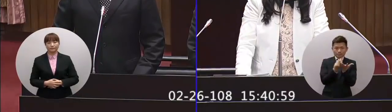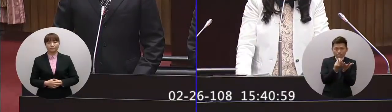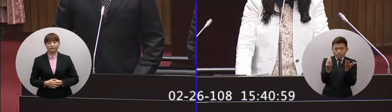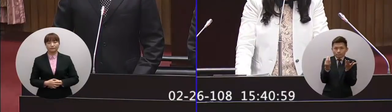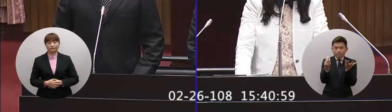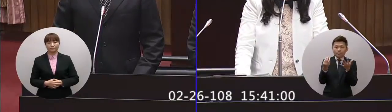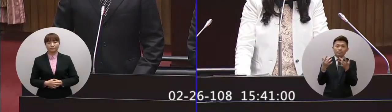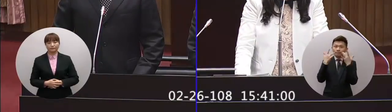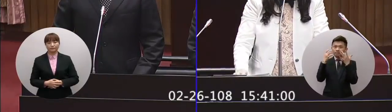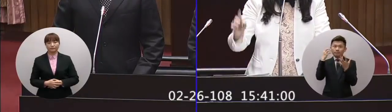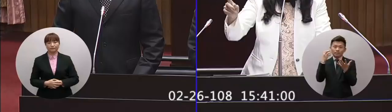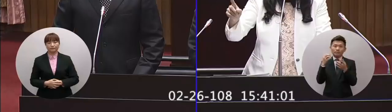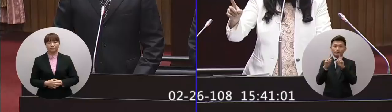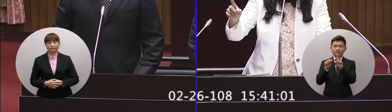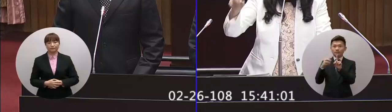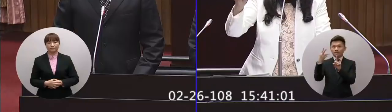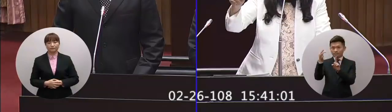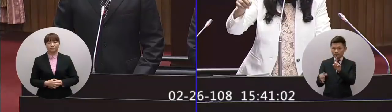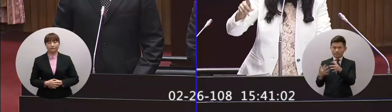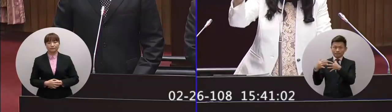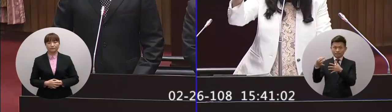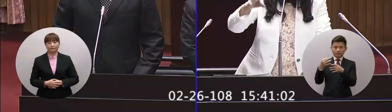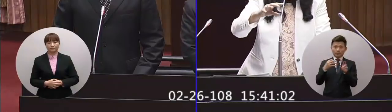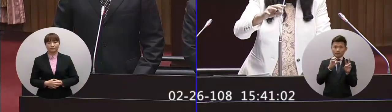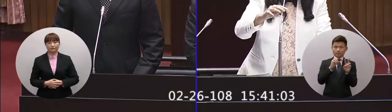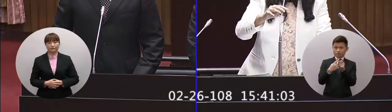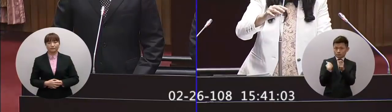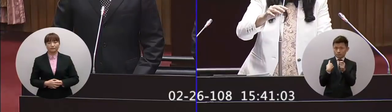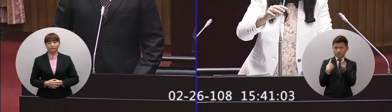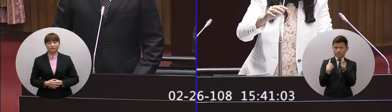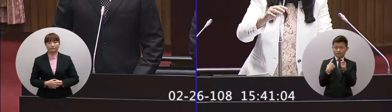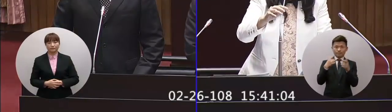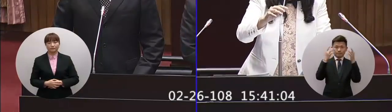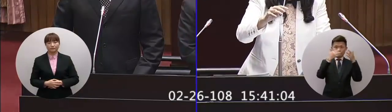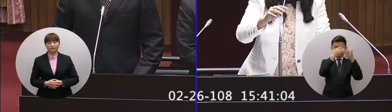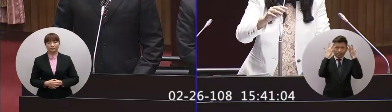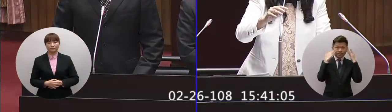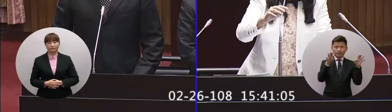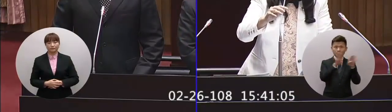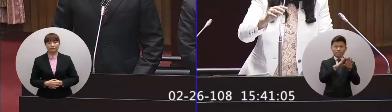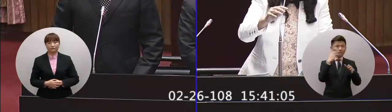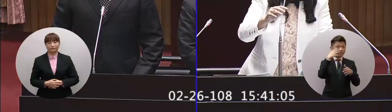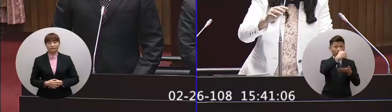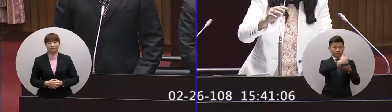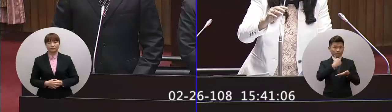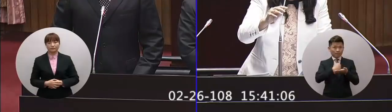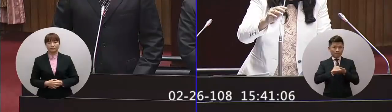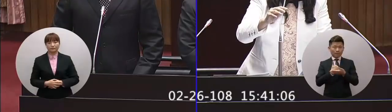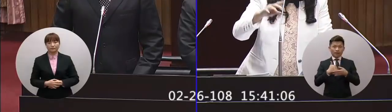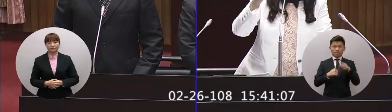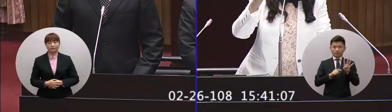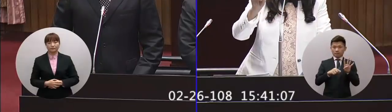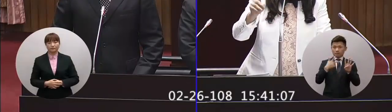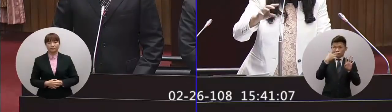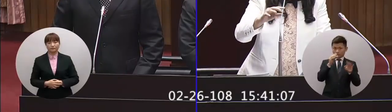果裡面有1.3億美元根據統計2018年就是去年廈門進口的台灣水果高達4.7萬